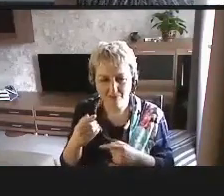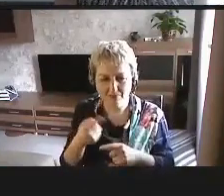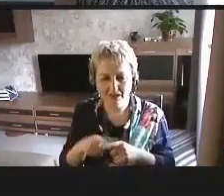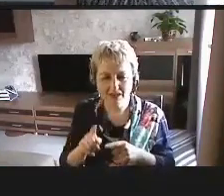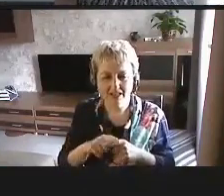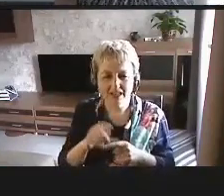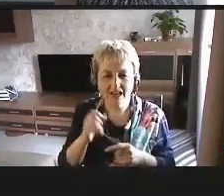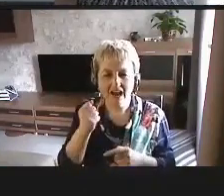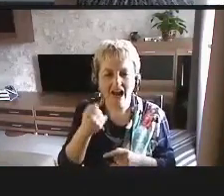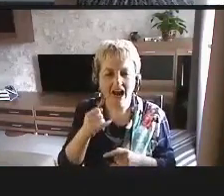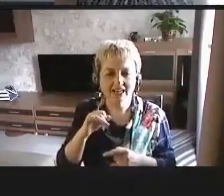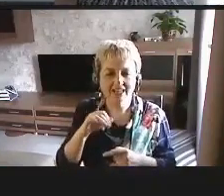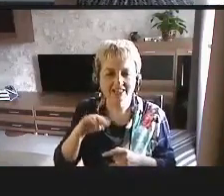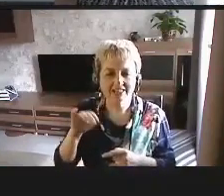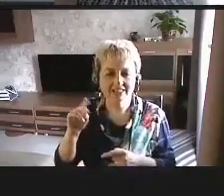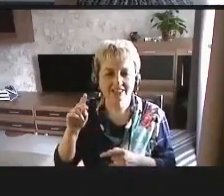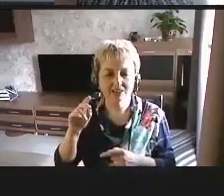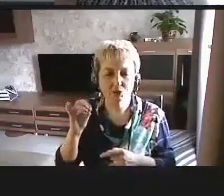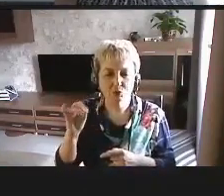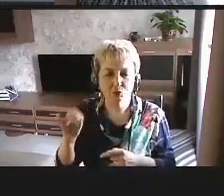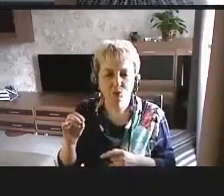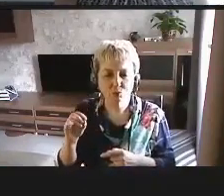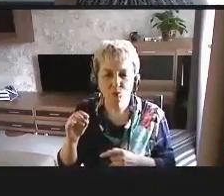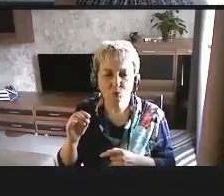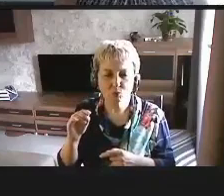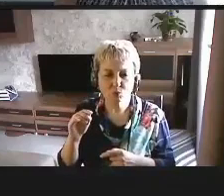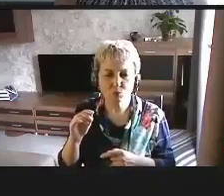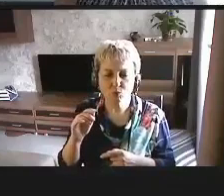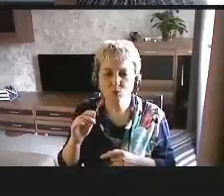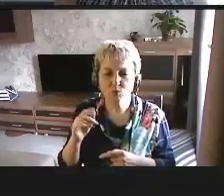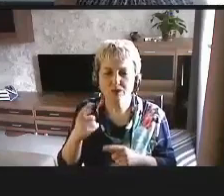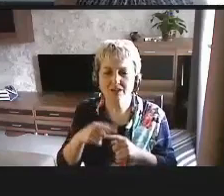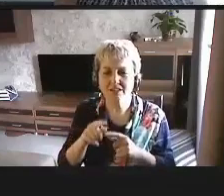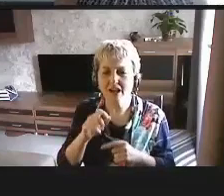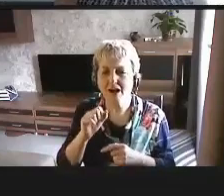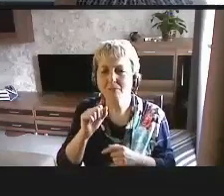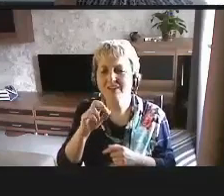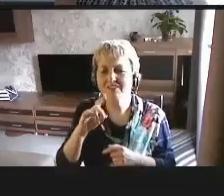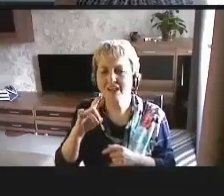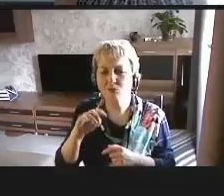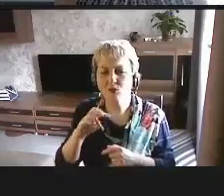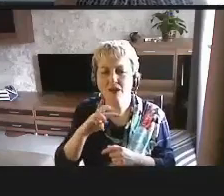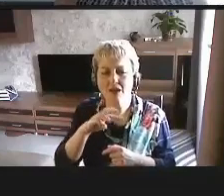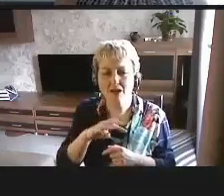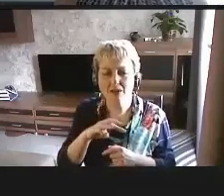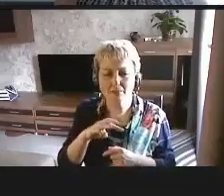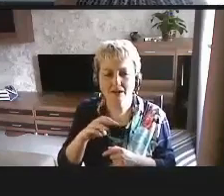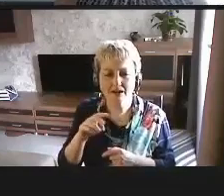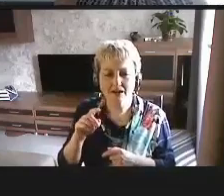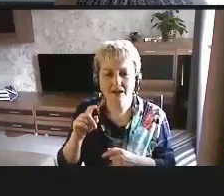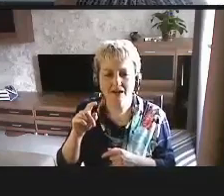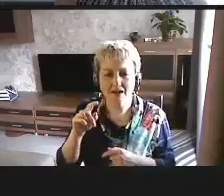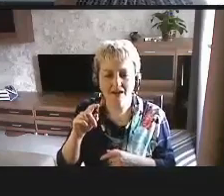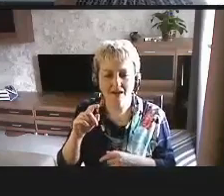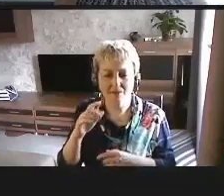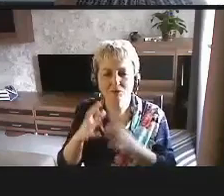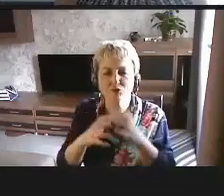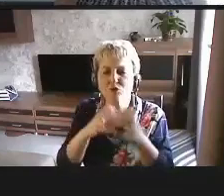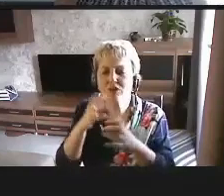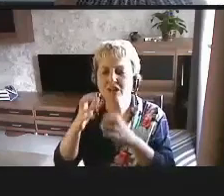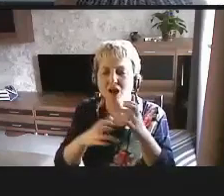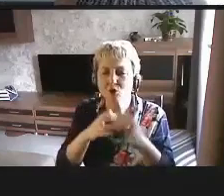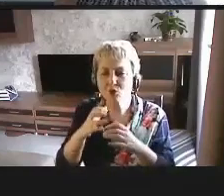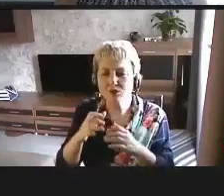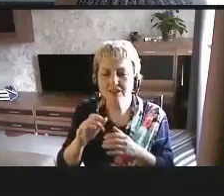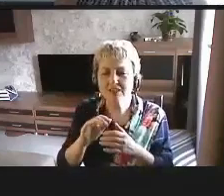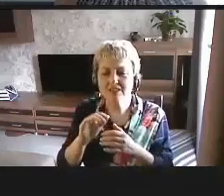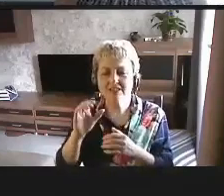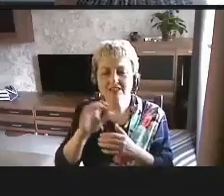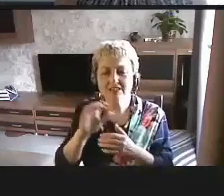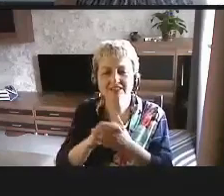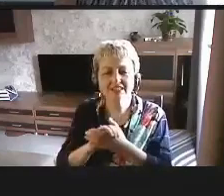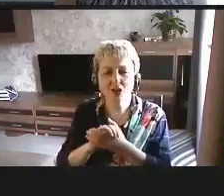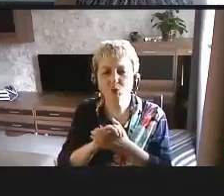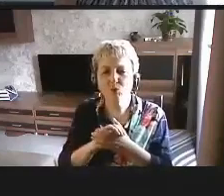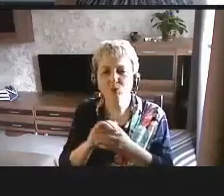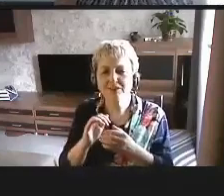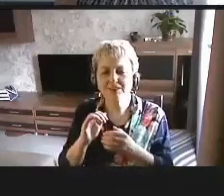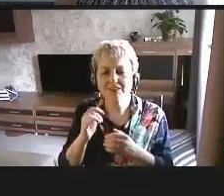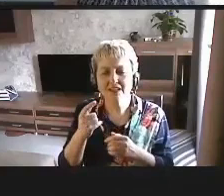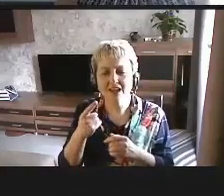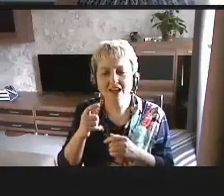ITU, по-русски эта аббревиатура звучит как MSE, Международный Союз Электросвязи,